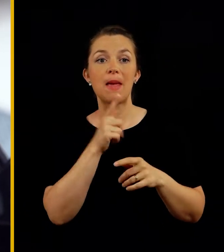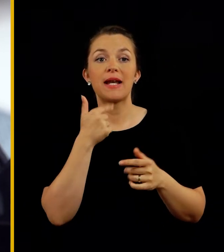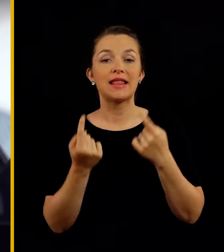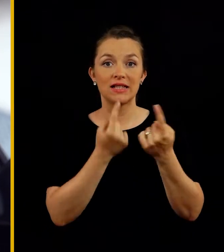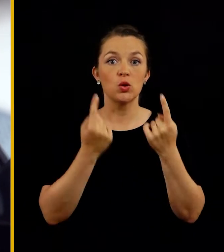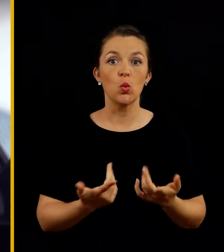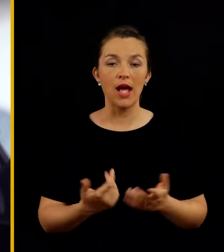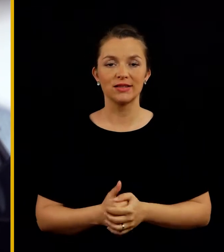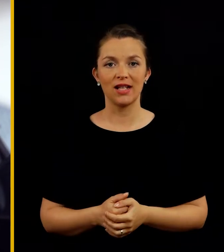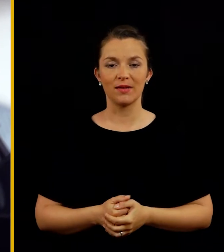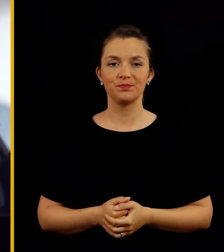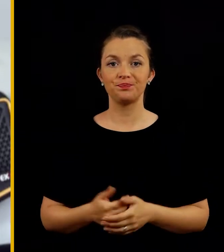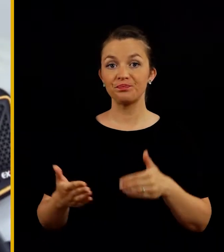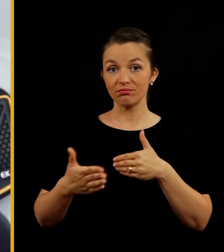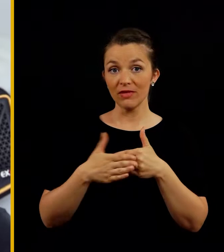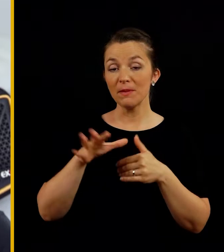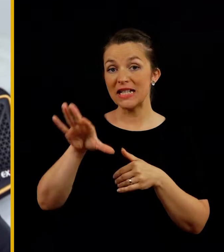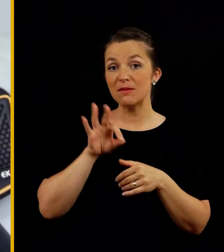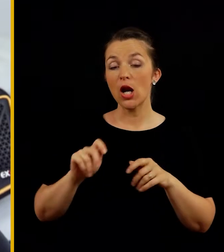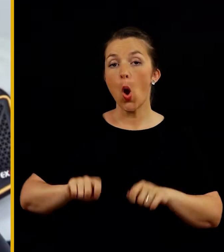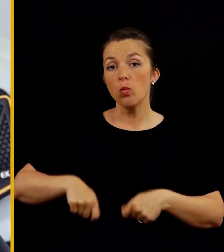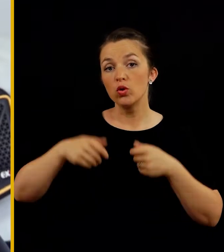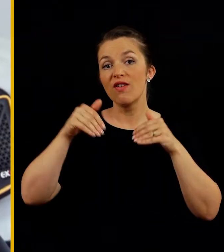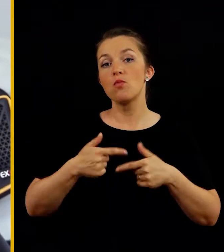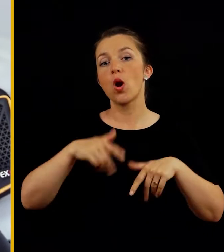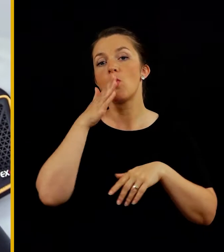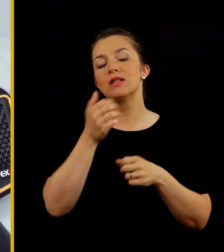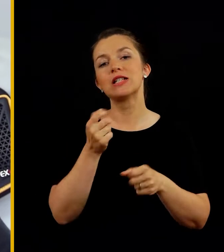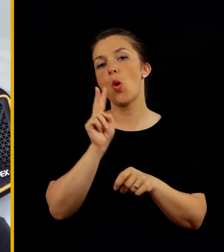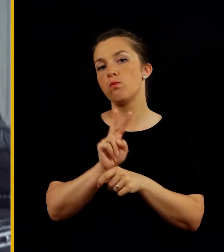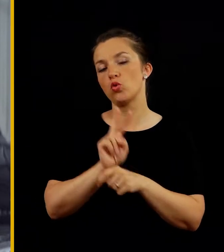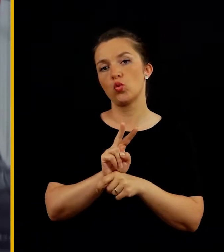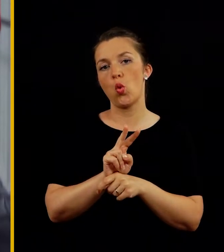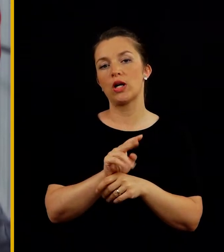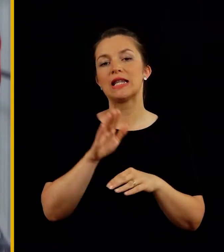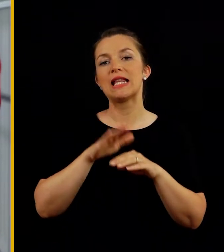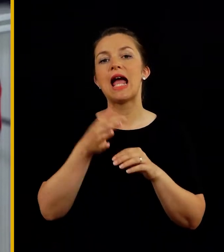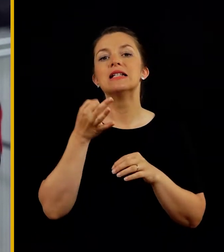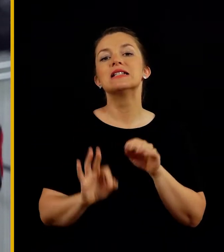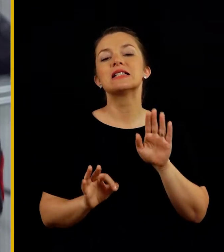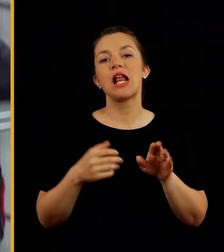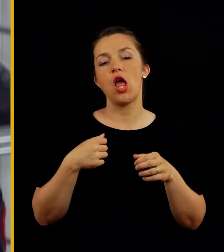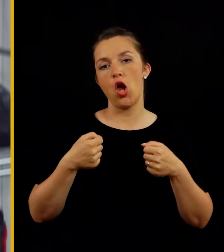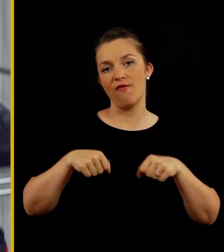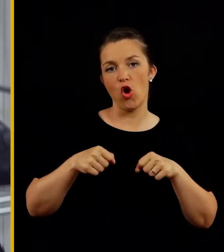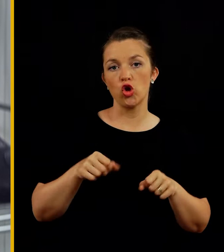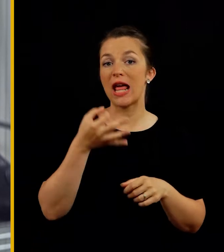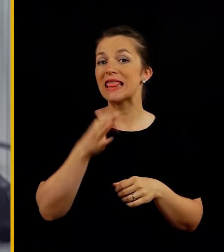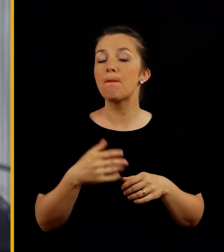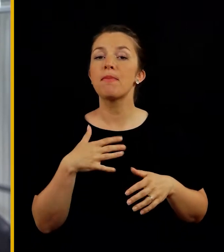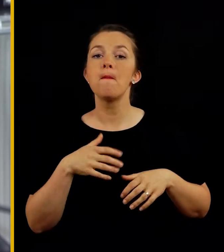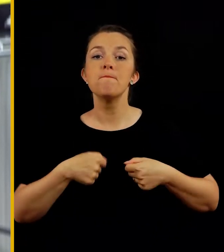v neprijetnih situacijah. Pri samim zbiri obutve moramo biti zelo pozorni na stil vožne,